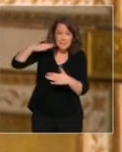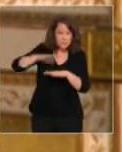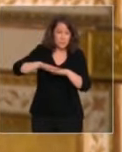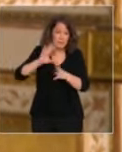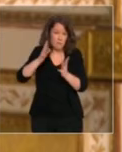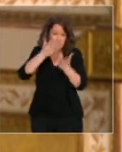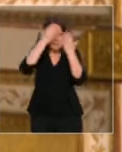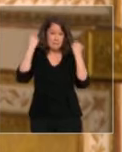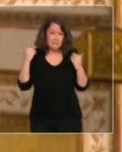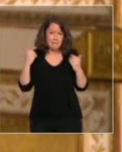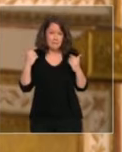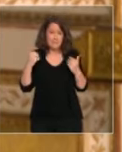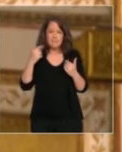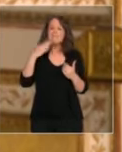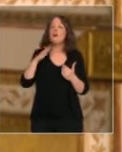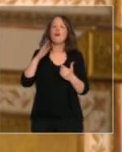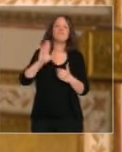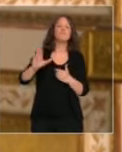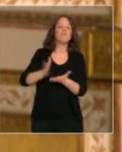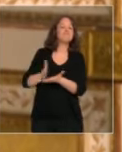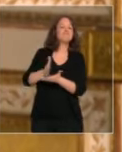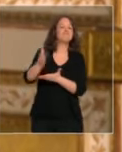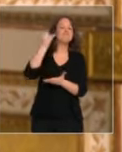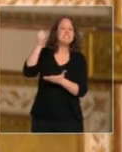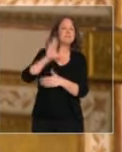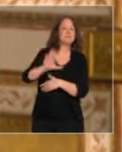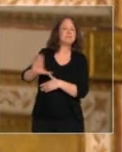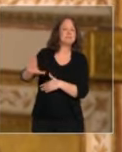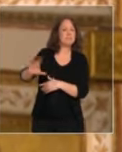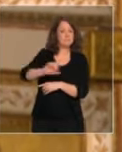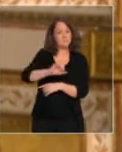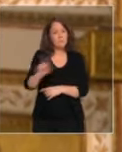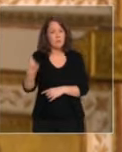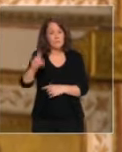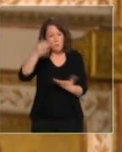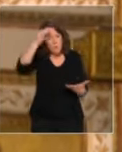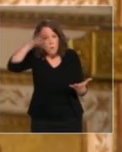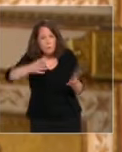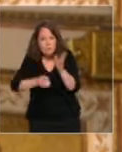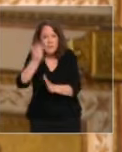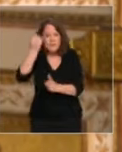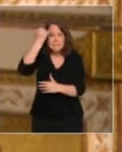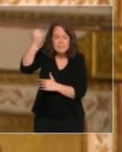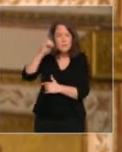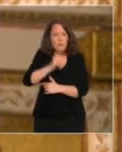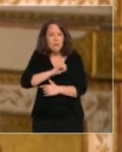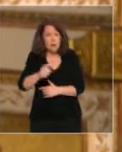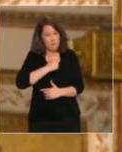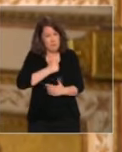ce moment sortir des sentiers battus, des idéologies et nous réinventer. Moi le premier.